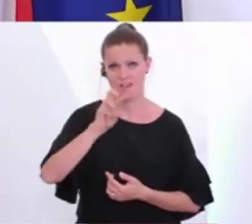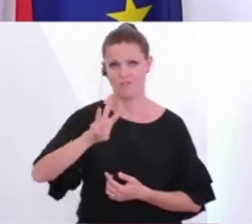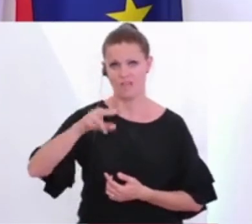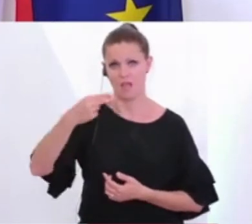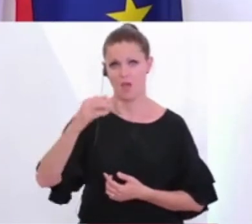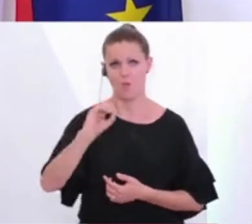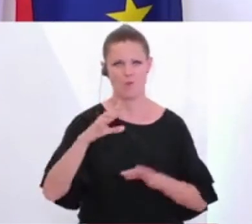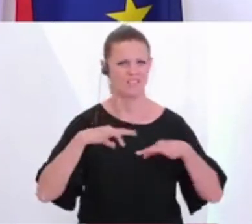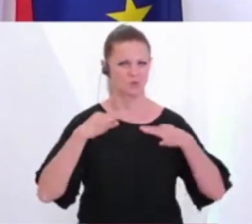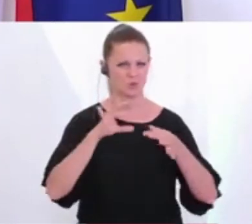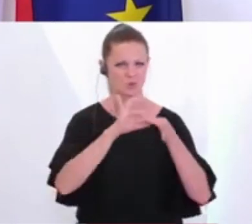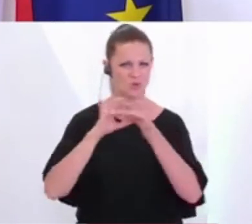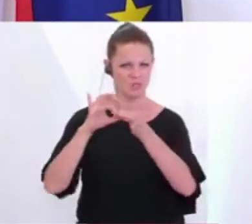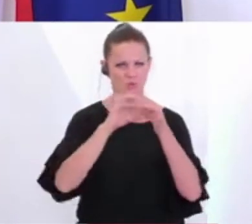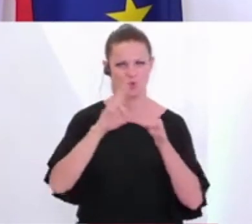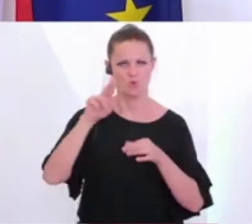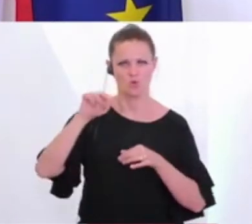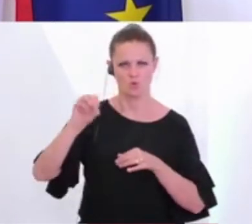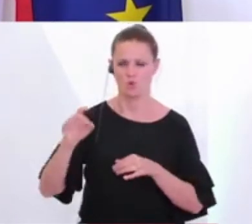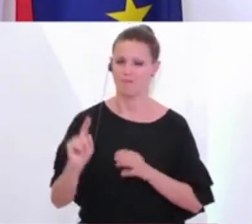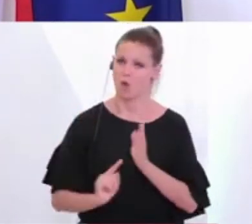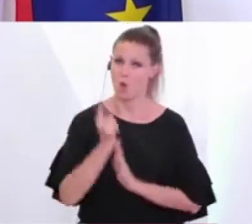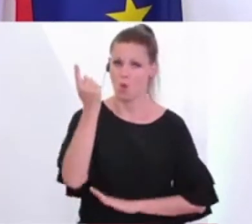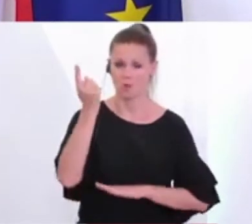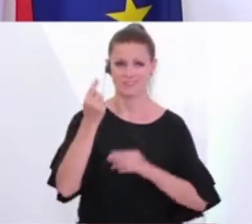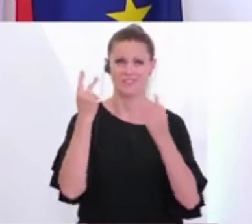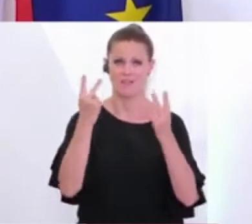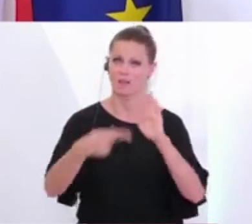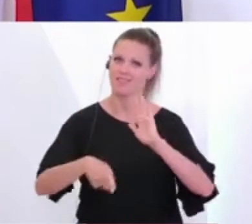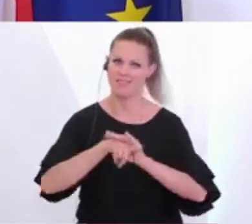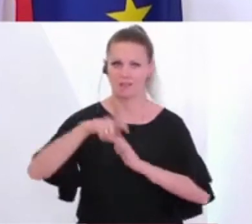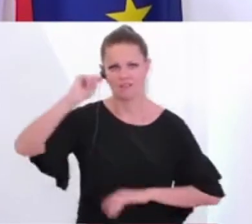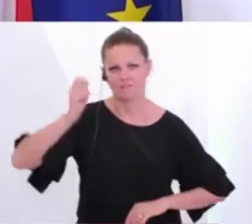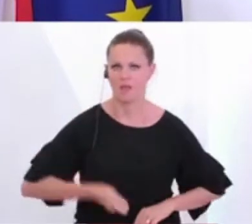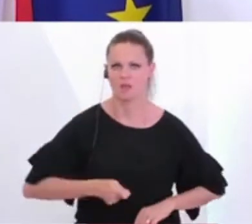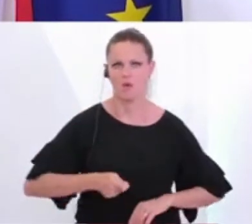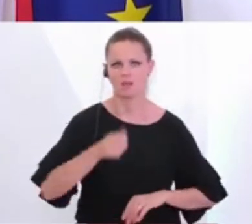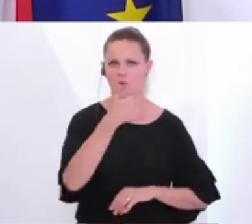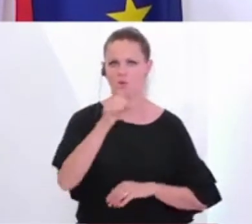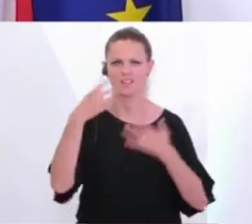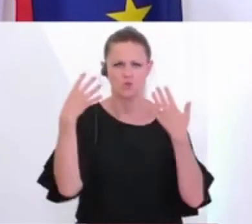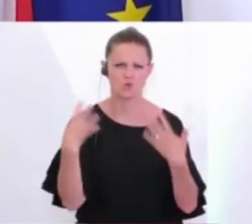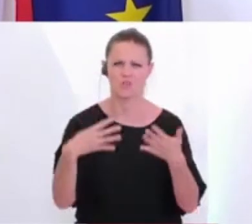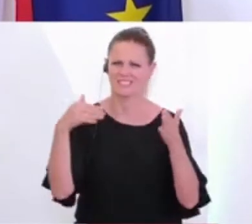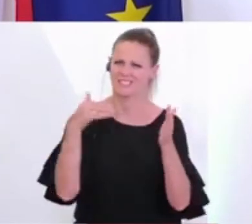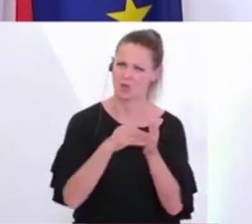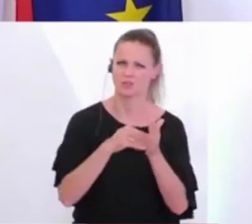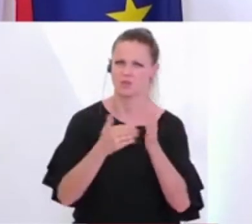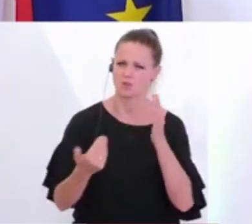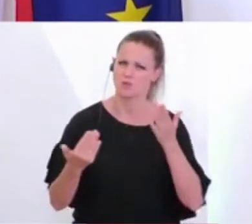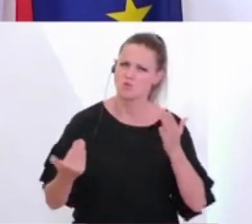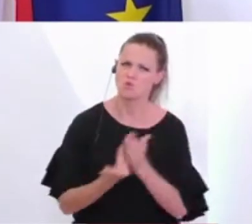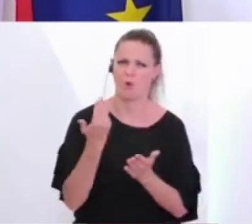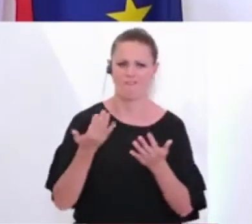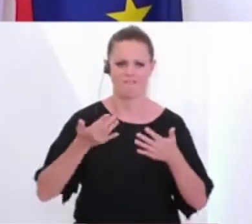Gesundheitsorganisation der UNO, wieder einen Höchstwert vermeldet, einen Negativrekord mit 190.000 neuen Fällen.